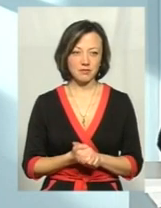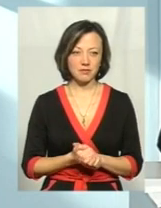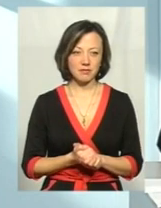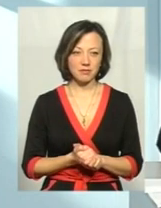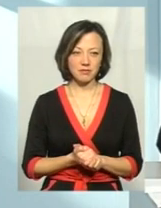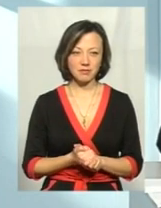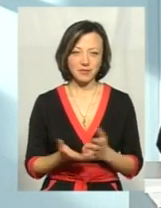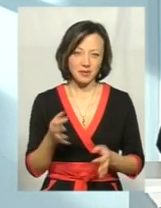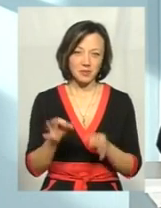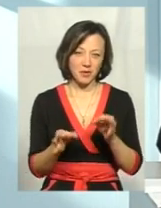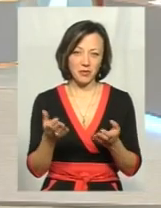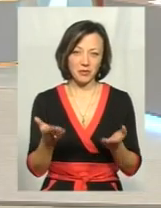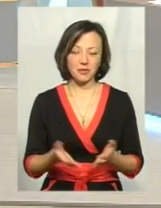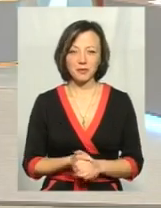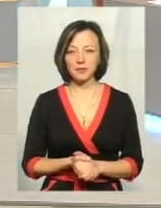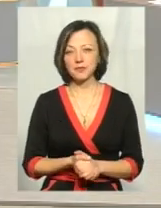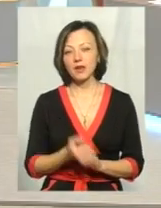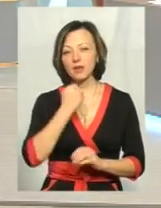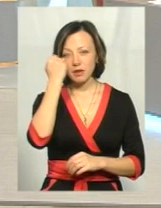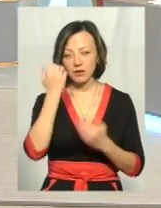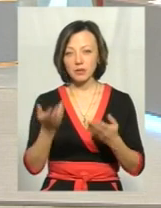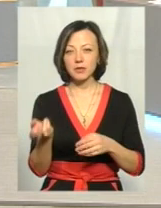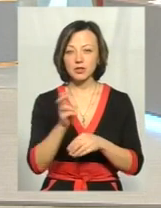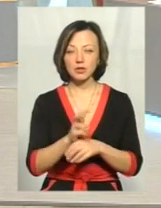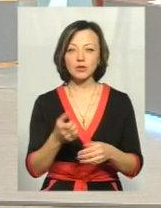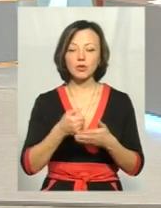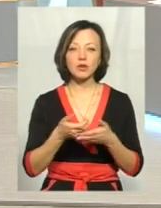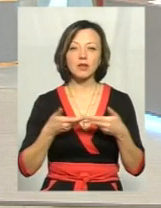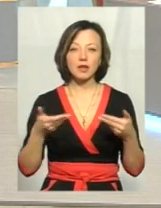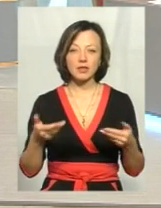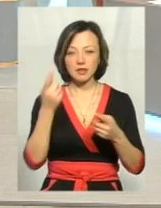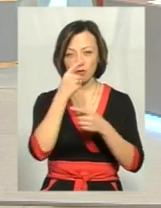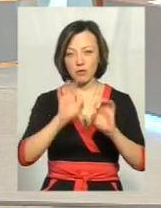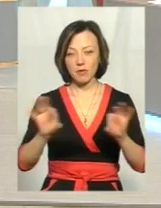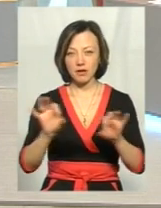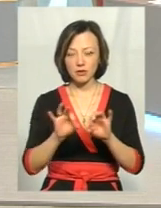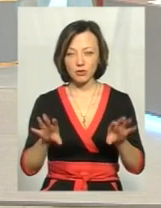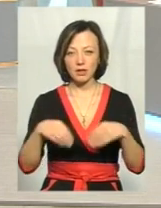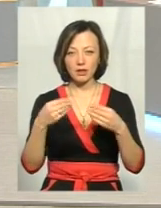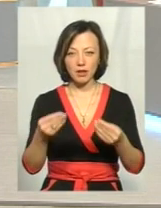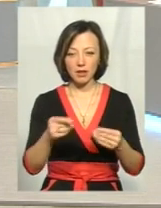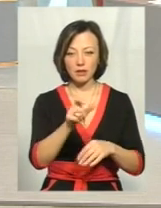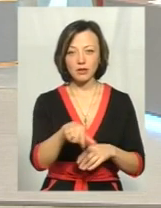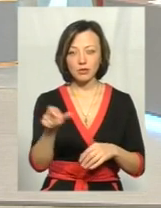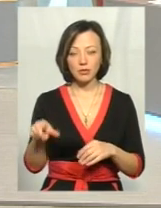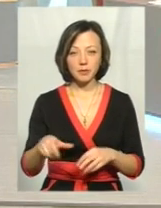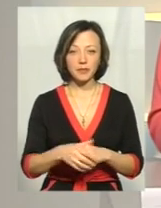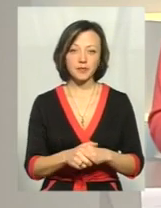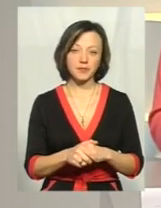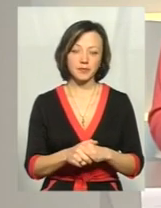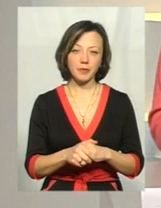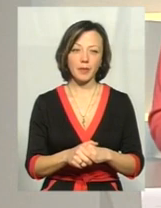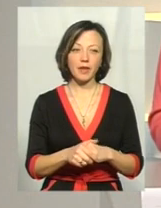така, але це все до цих... Дякую, пана Микола, дякую за те, що сьогодні прийшли. І за інформацію, яку сьогодні від вас отримали,